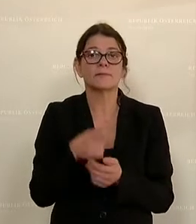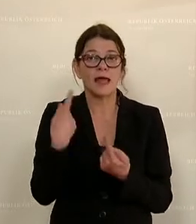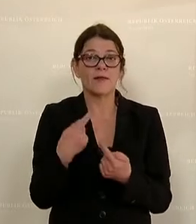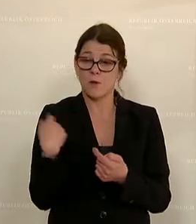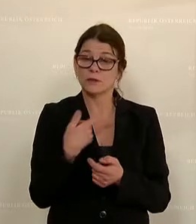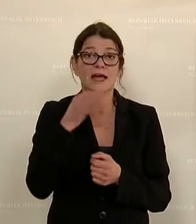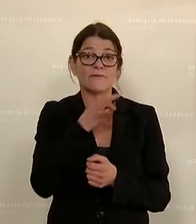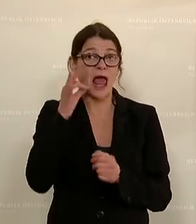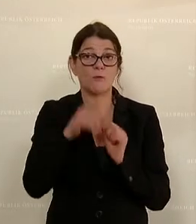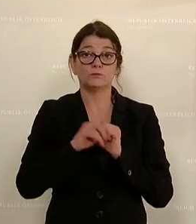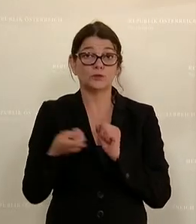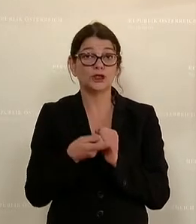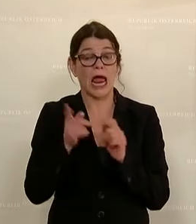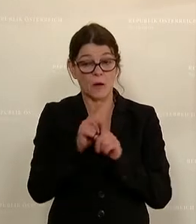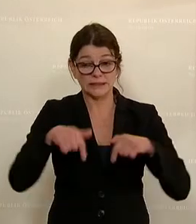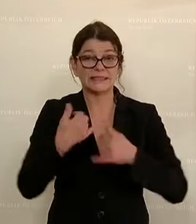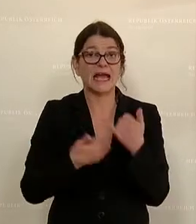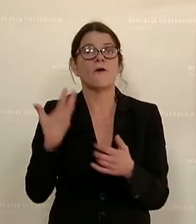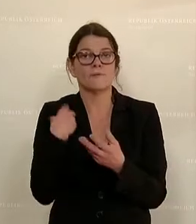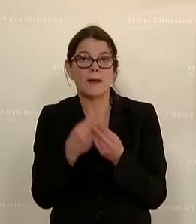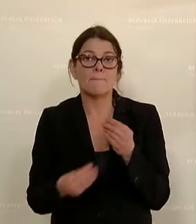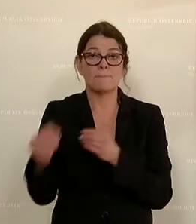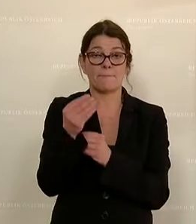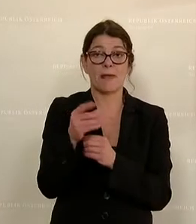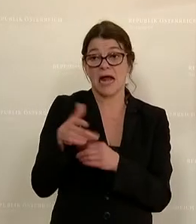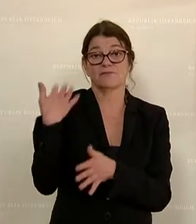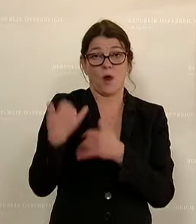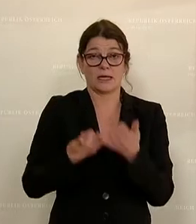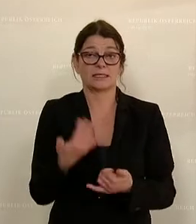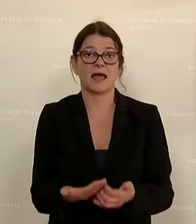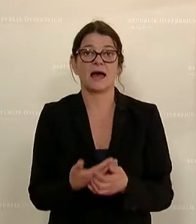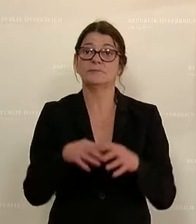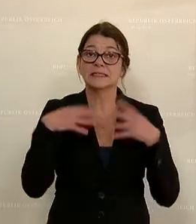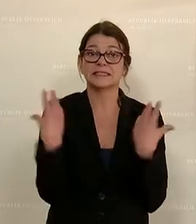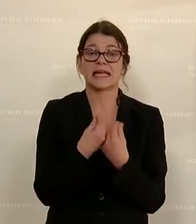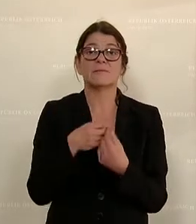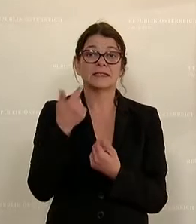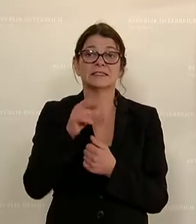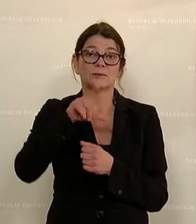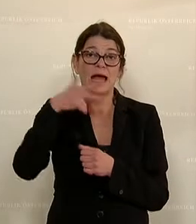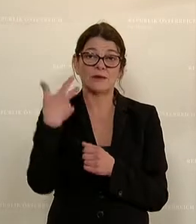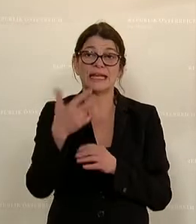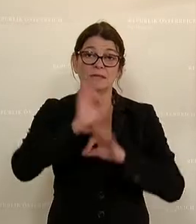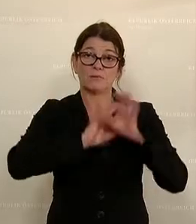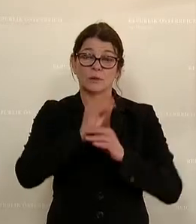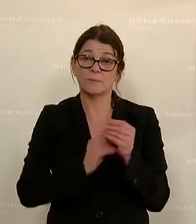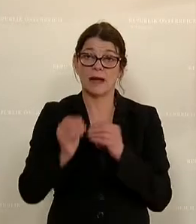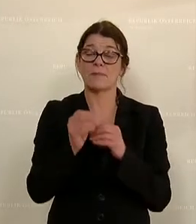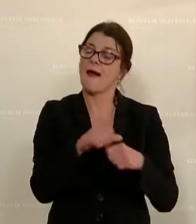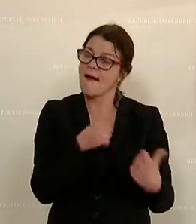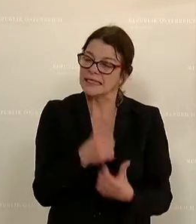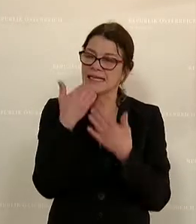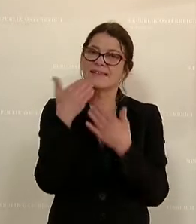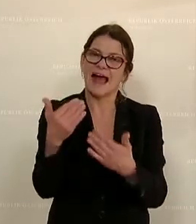dass unser Frauenbudget auch heuer wieder höher ist als das letzte Jahr. Insgesamt um 32 Prozent. Herzlichen